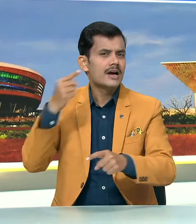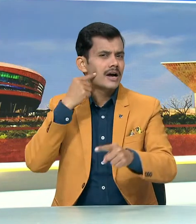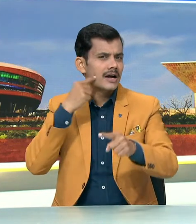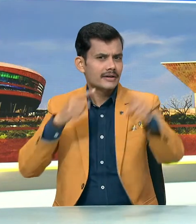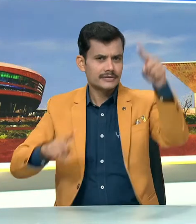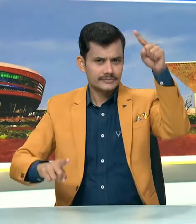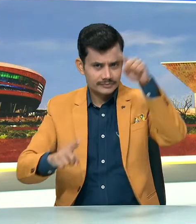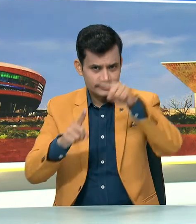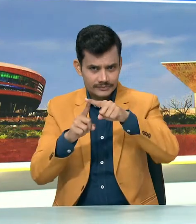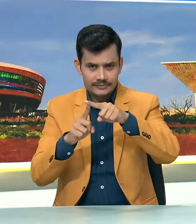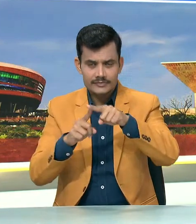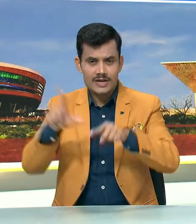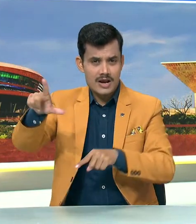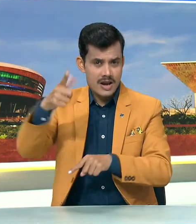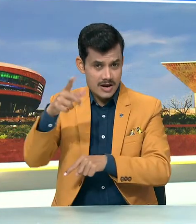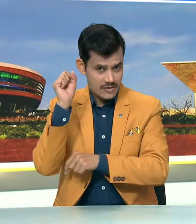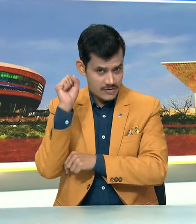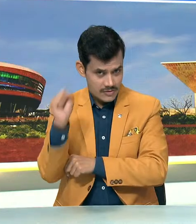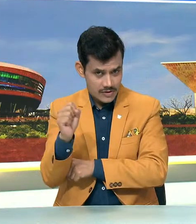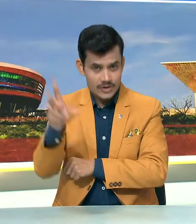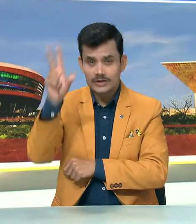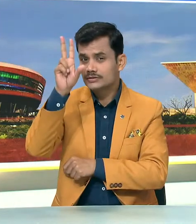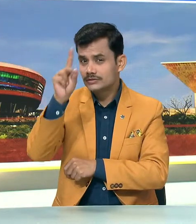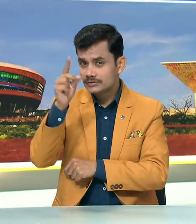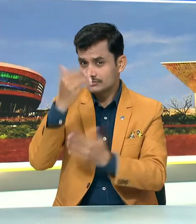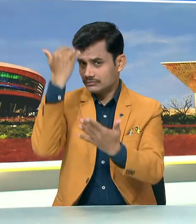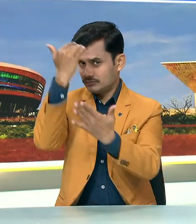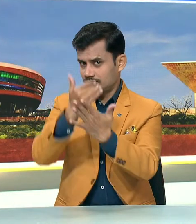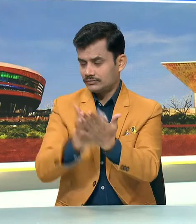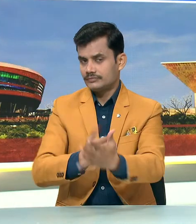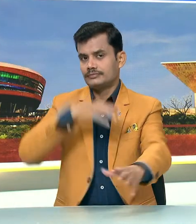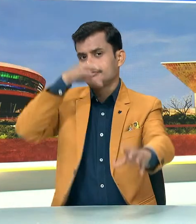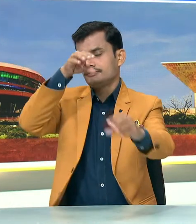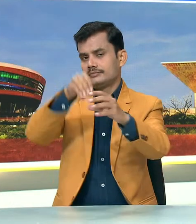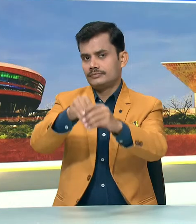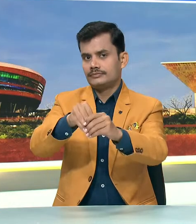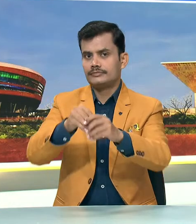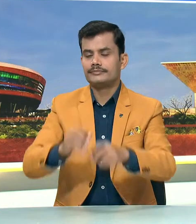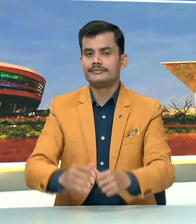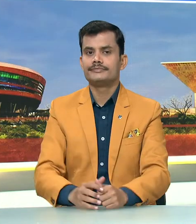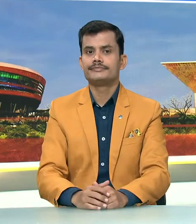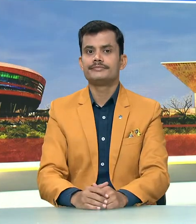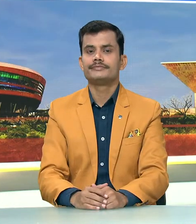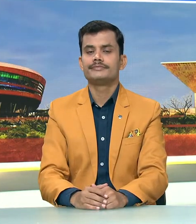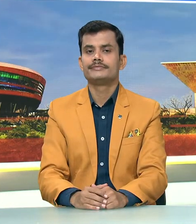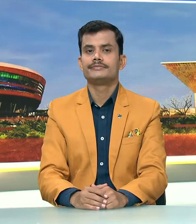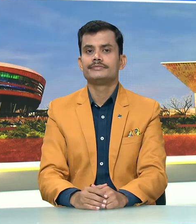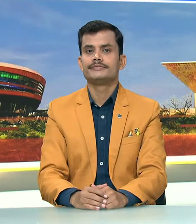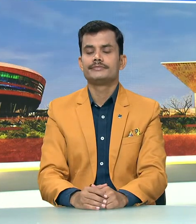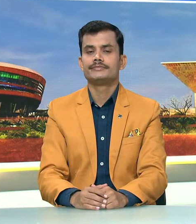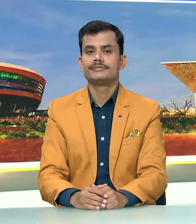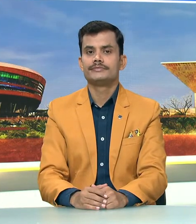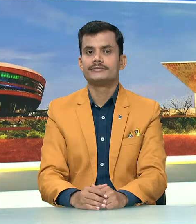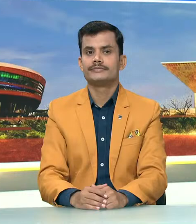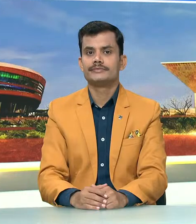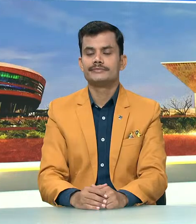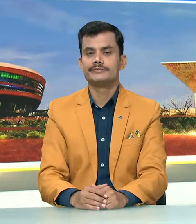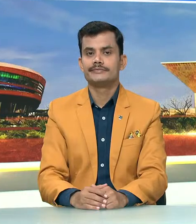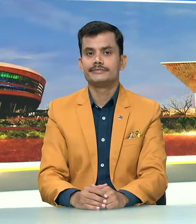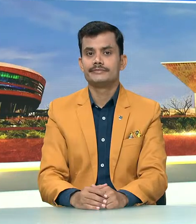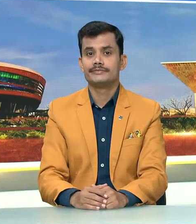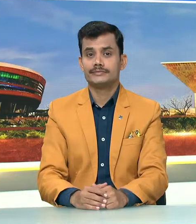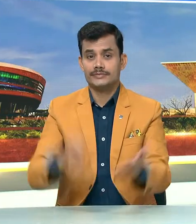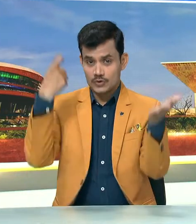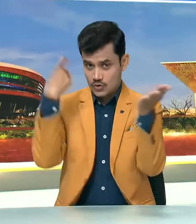प्रादिकी की संस्थान लखनव के द्वेतिये दीक्षान समारोह में भी शामिल होंगी।